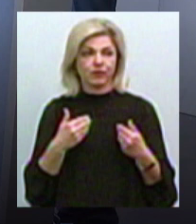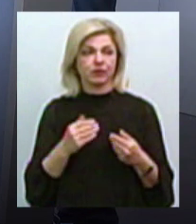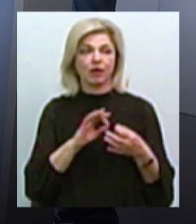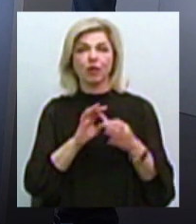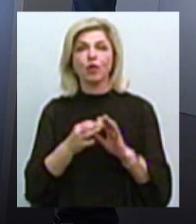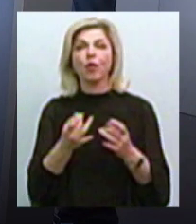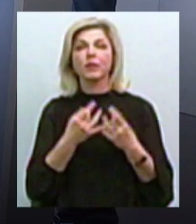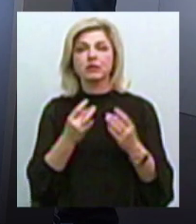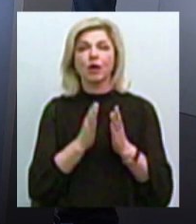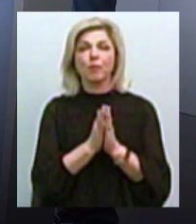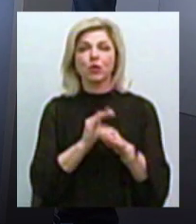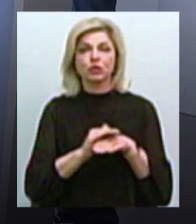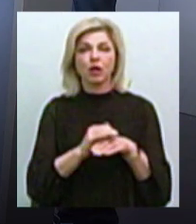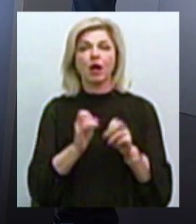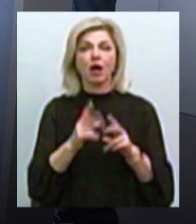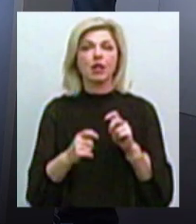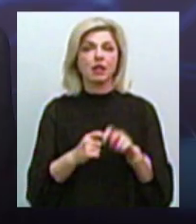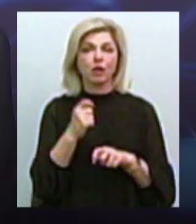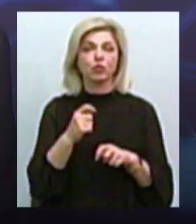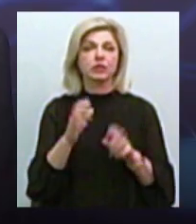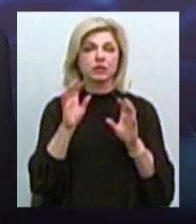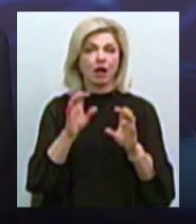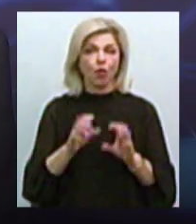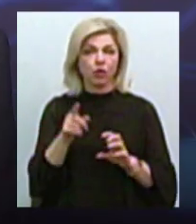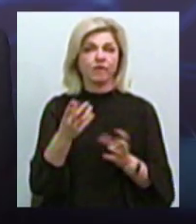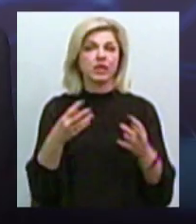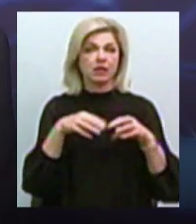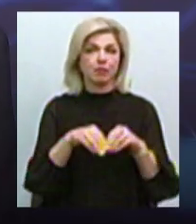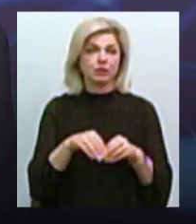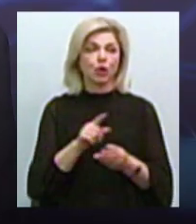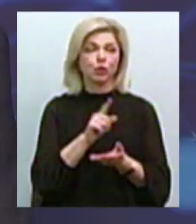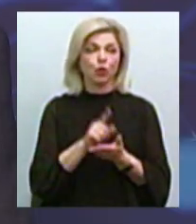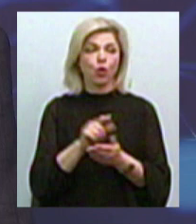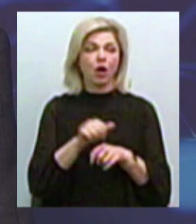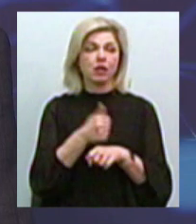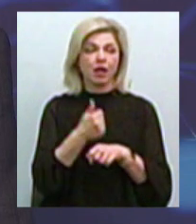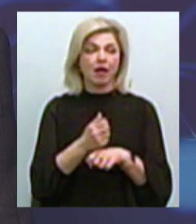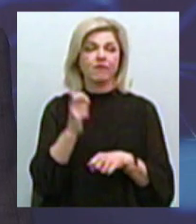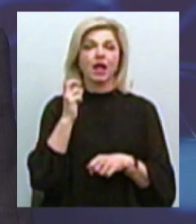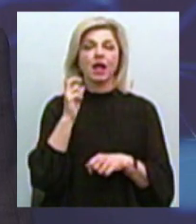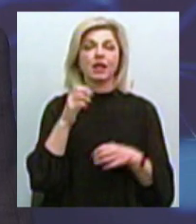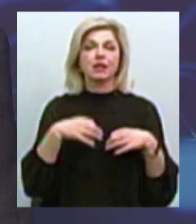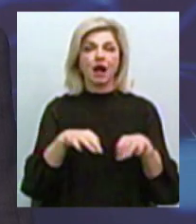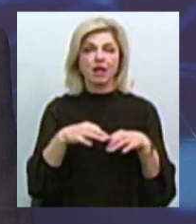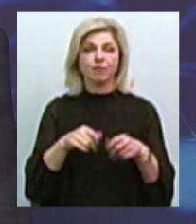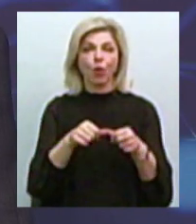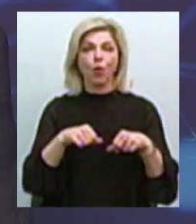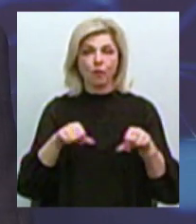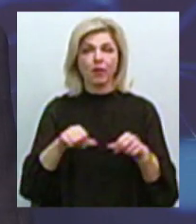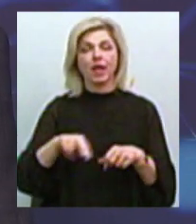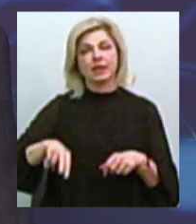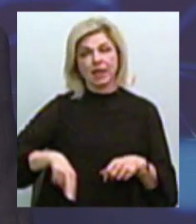Прокоментируйте, пожалуйста, як нарушає закон. Ви заміщаєте должності глави транспортної комісії, директора Ніколаєва